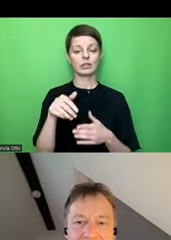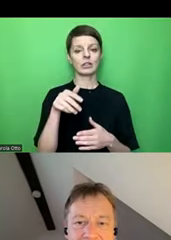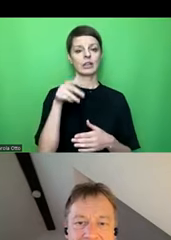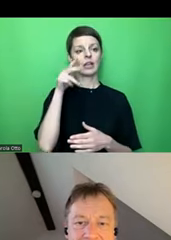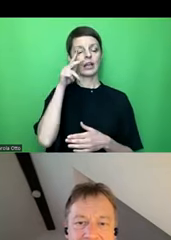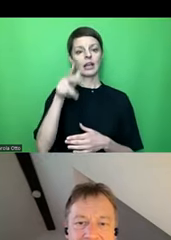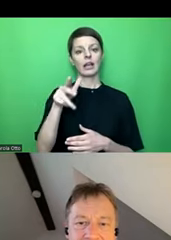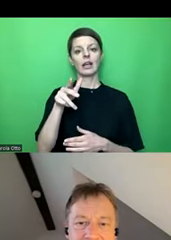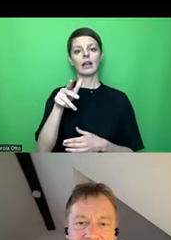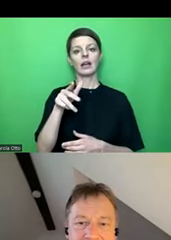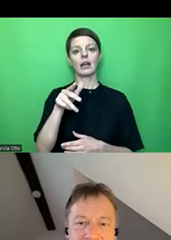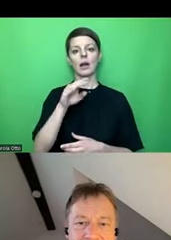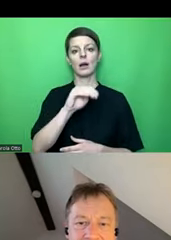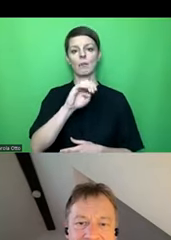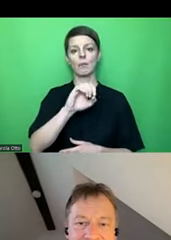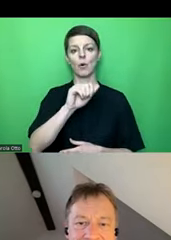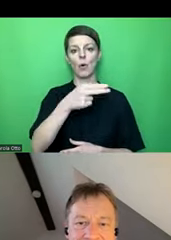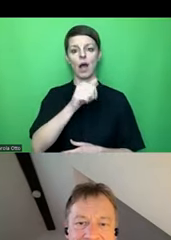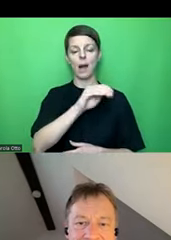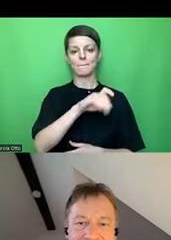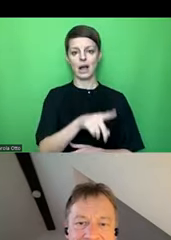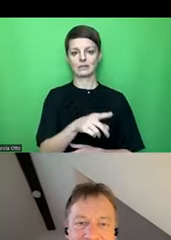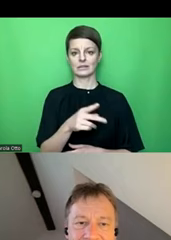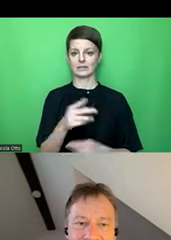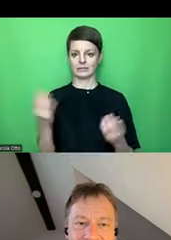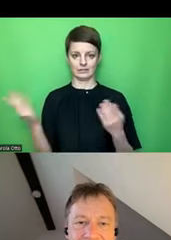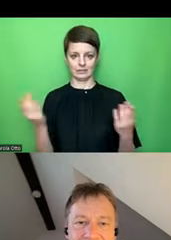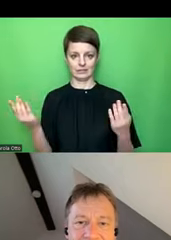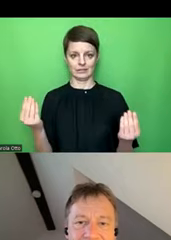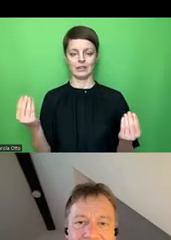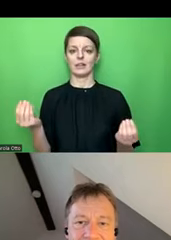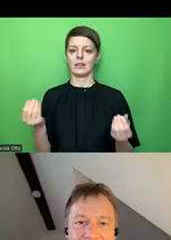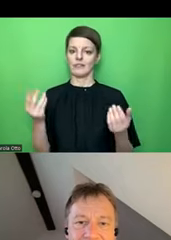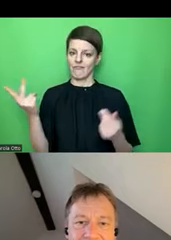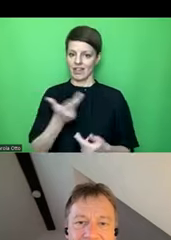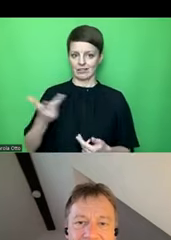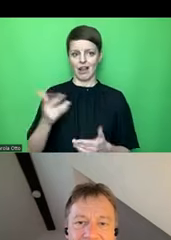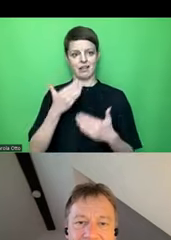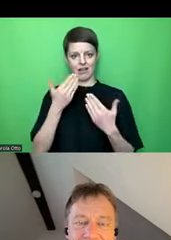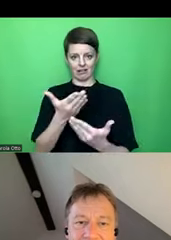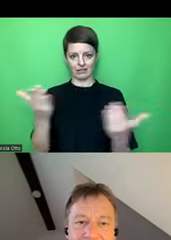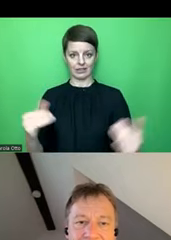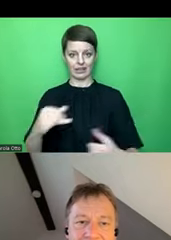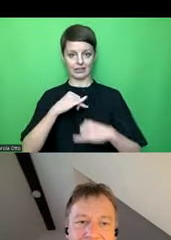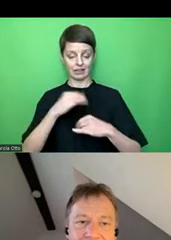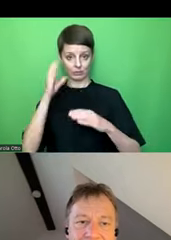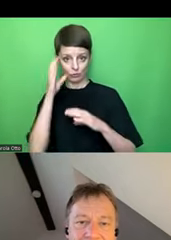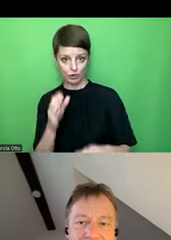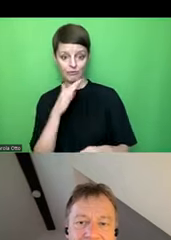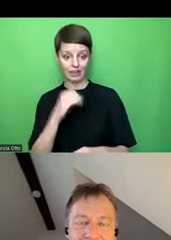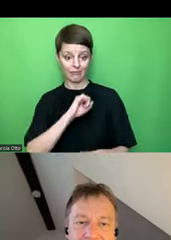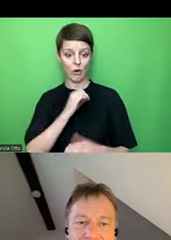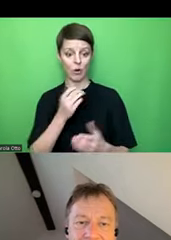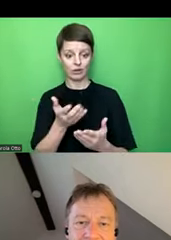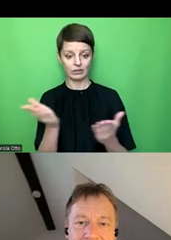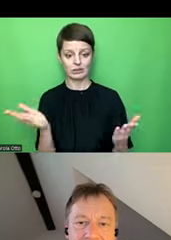Jeha Mohamed mich bei Ihnen bedanken, für Ihr Interesse, Ihnen viel Erfolg wünschen, denn wir hoffen natürlich,